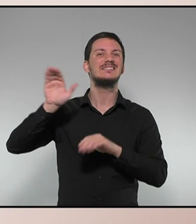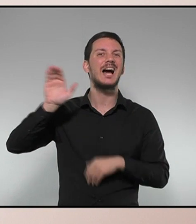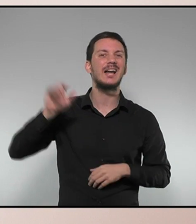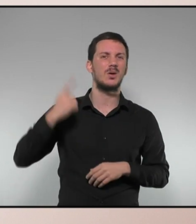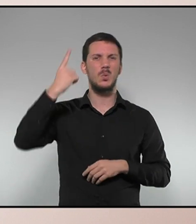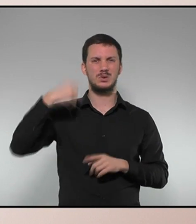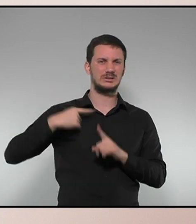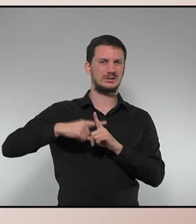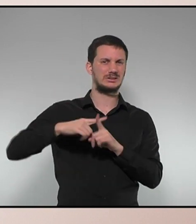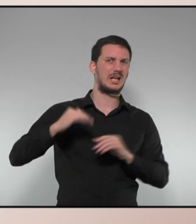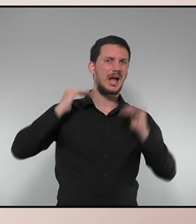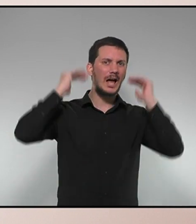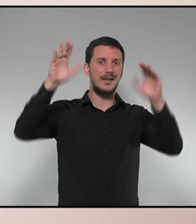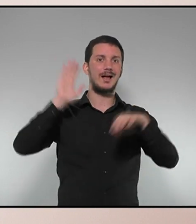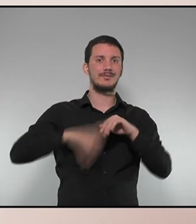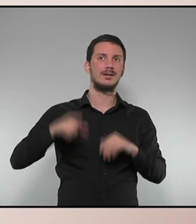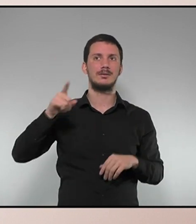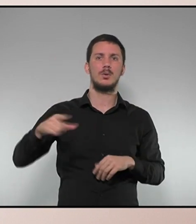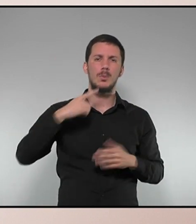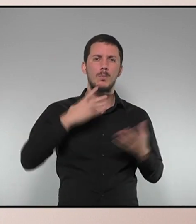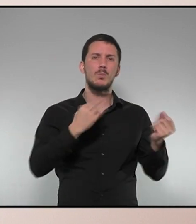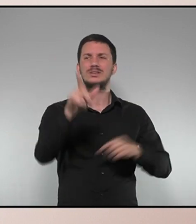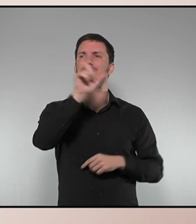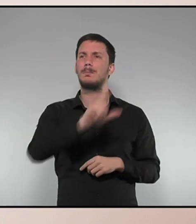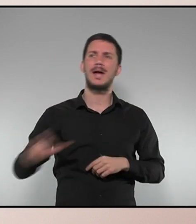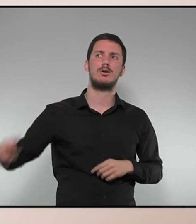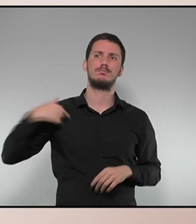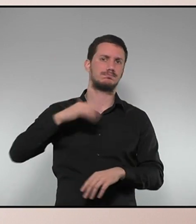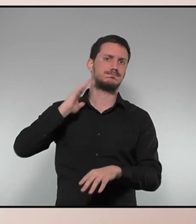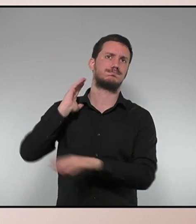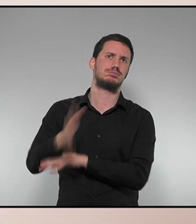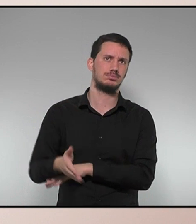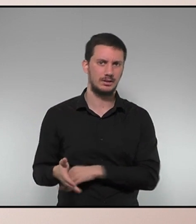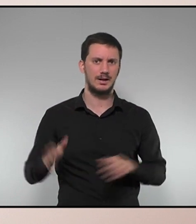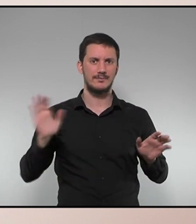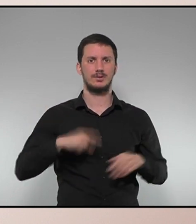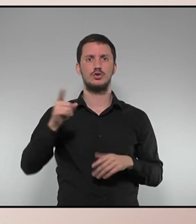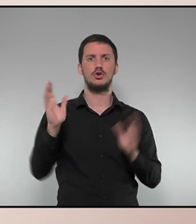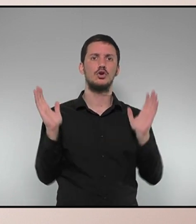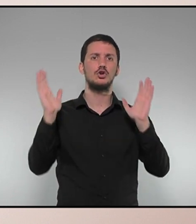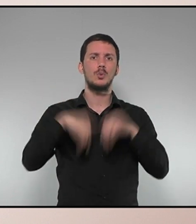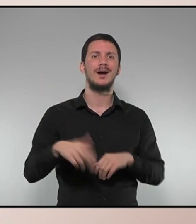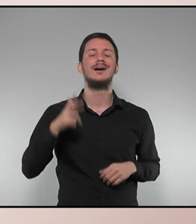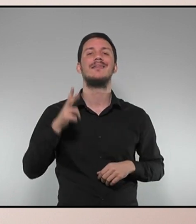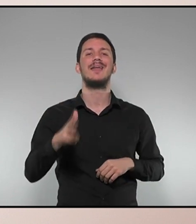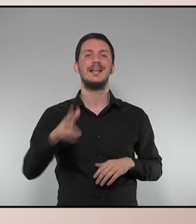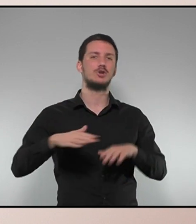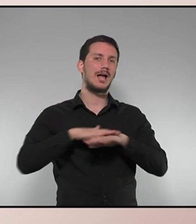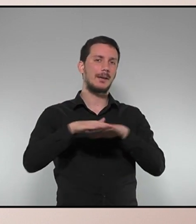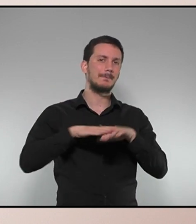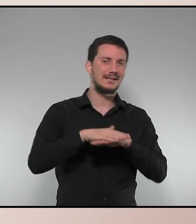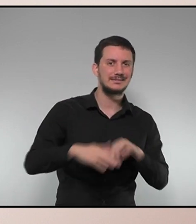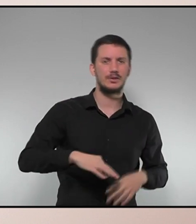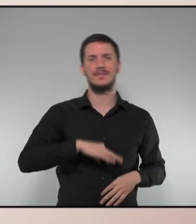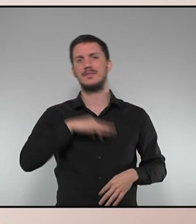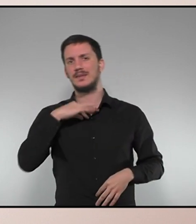tan alts que el que fan és condemnar centenars de milers de persones a no tenir els drets administratius, els drets